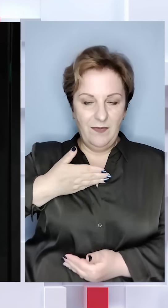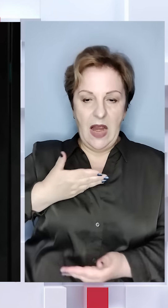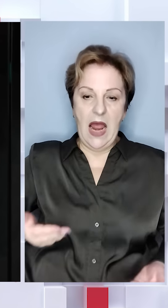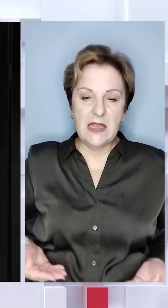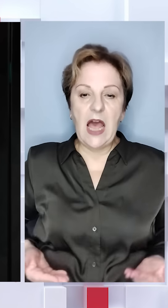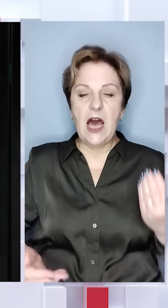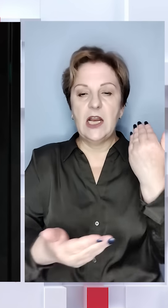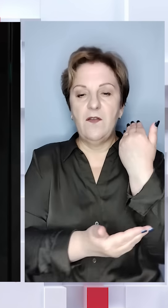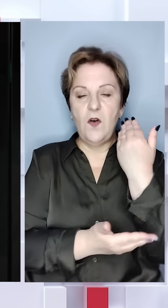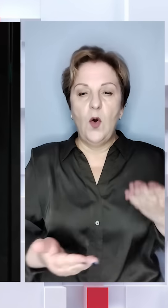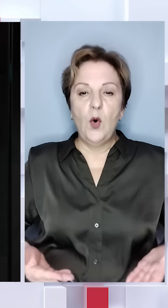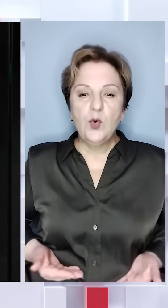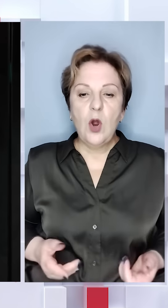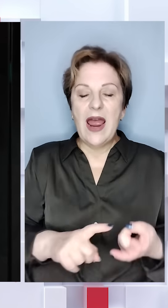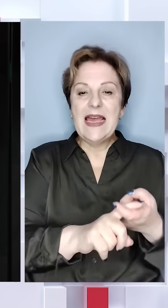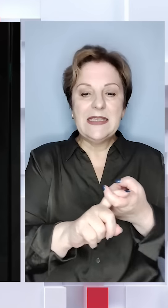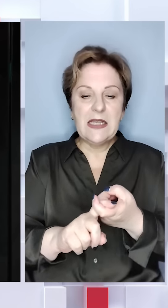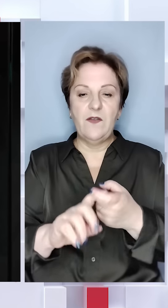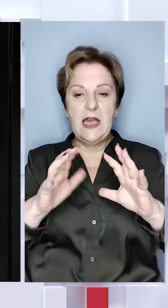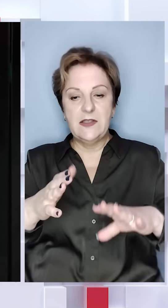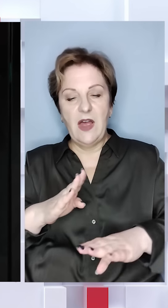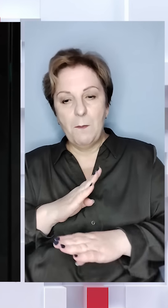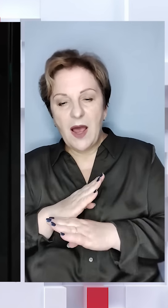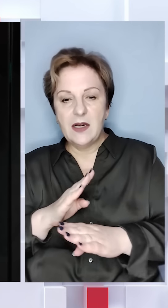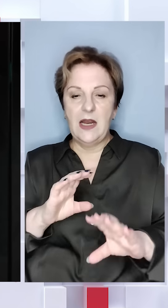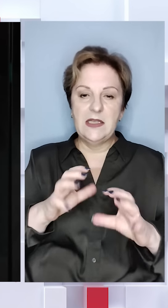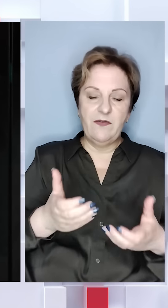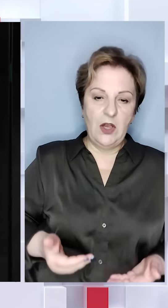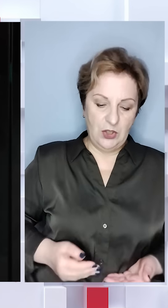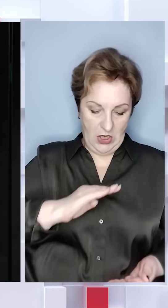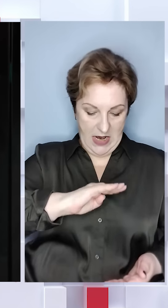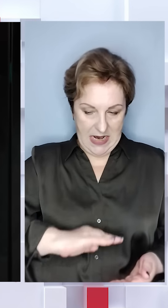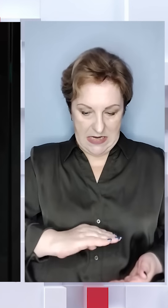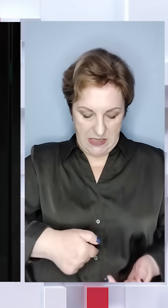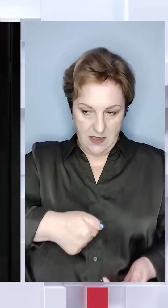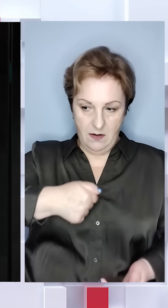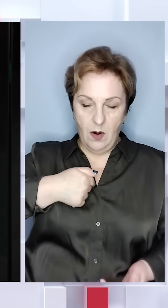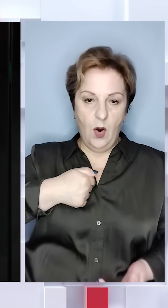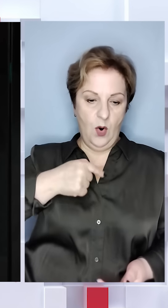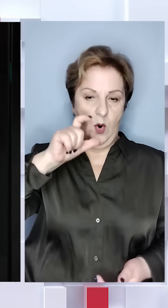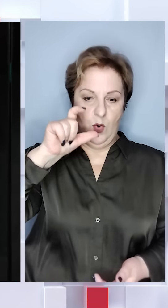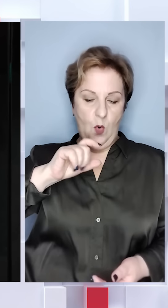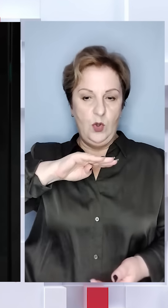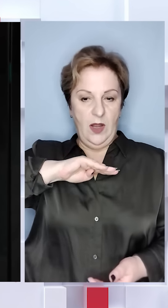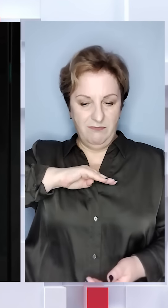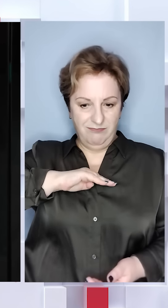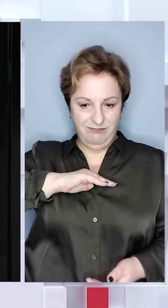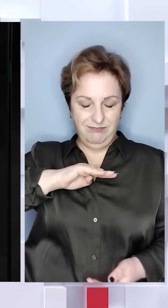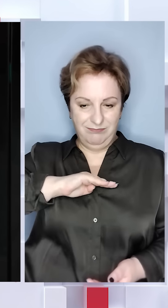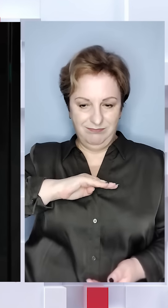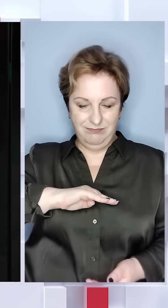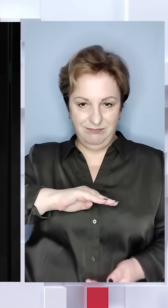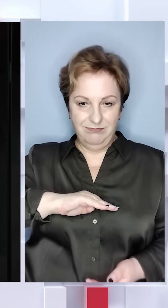дерево життя, яке з'єднувало світ живих, світом мертвих і світ мертвих, нижній ярус. Ось людина згори, вона якби вінчала